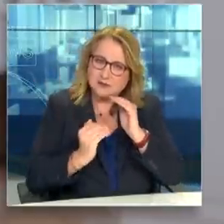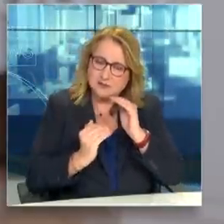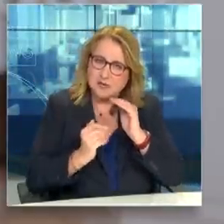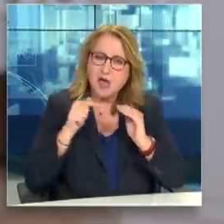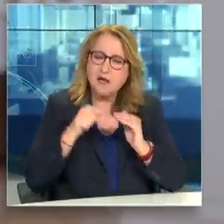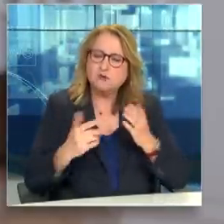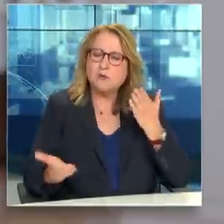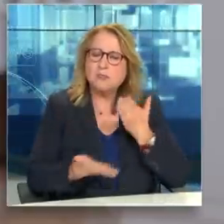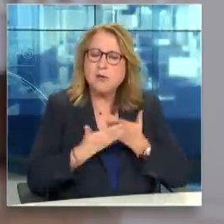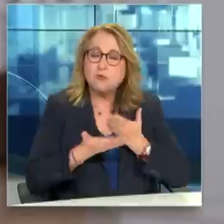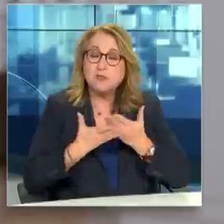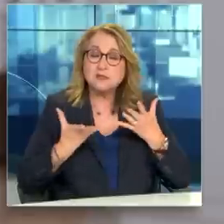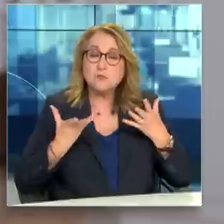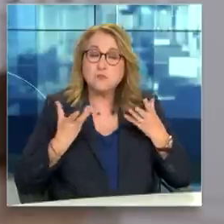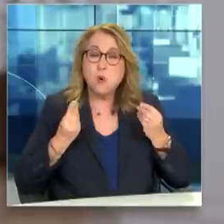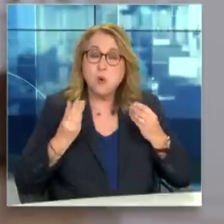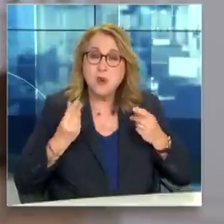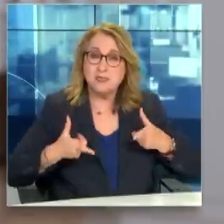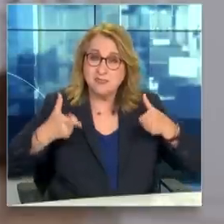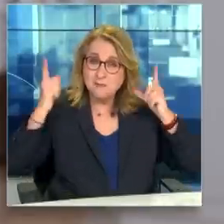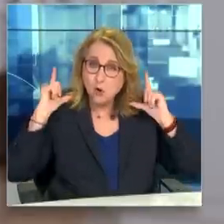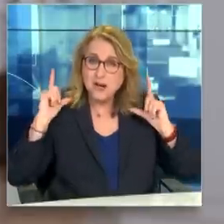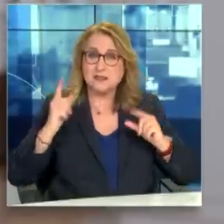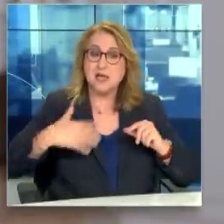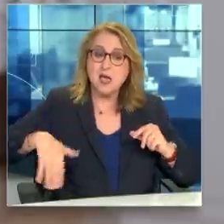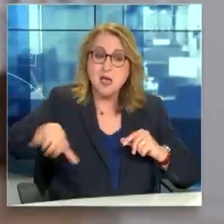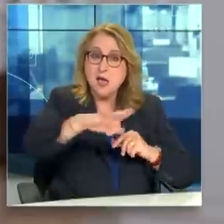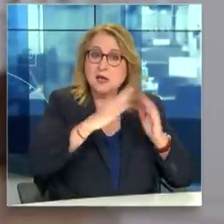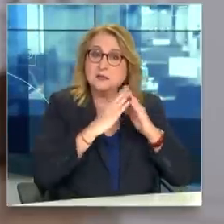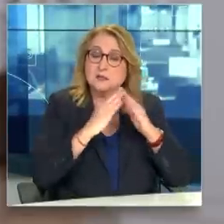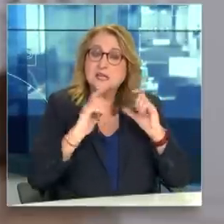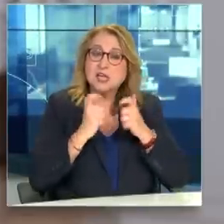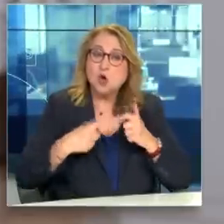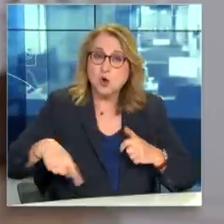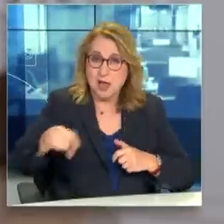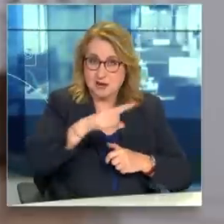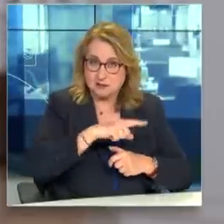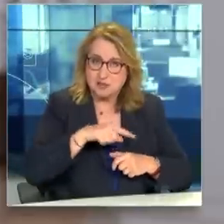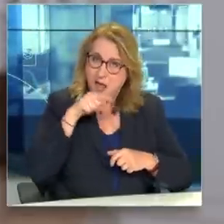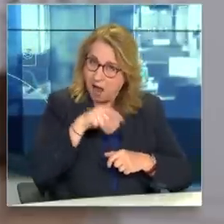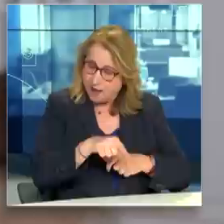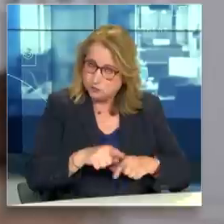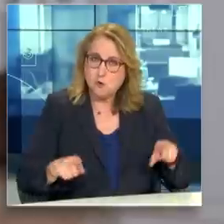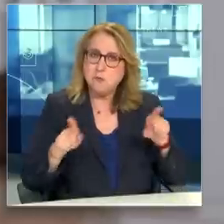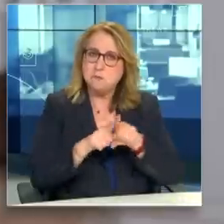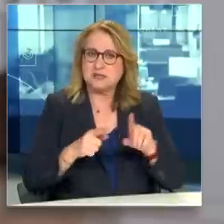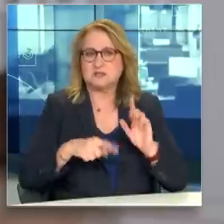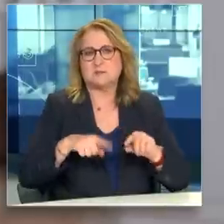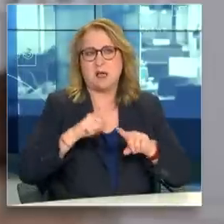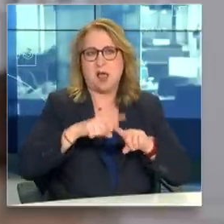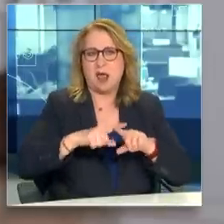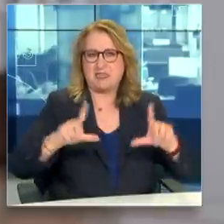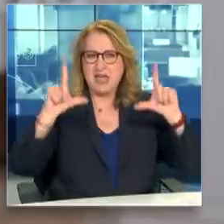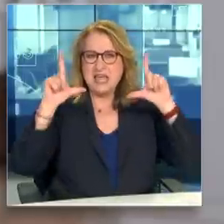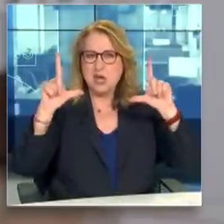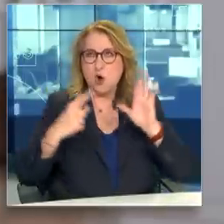μας. Ο εθνικός αυτοστόχος, σε συνδυασμό με την ανάγκη ισχυρής εκπροσώπησης του τόπου διεθνός, επιβάλλουν